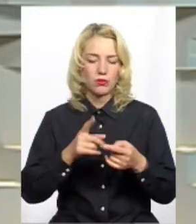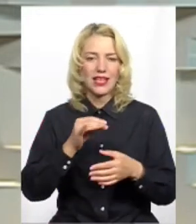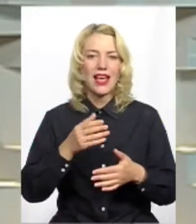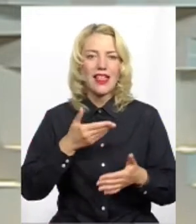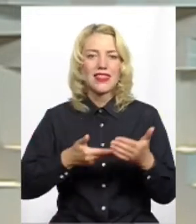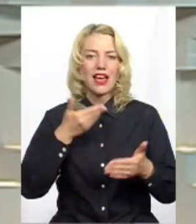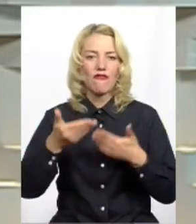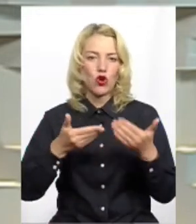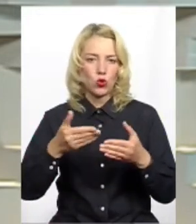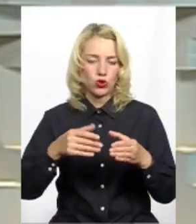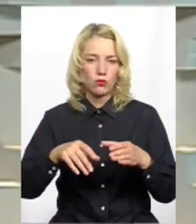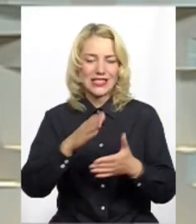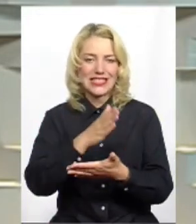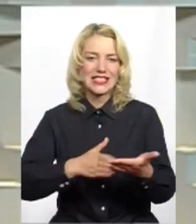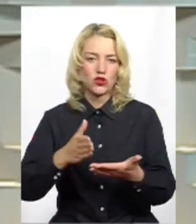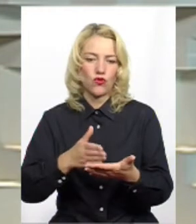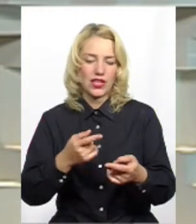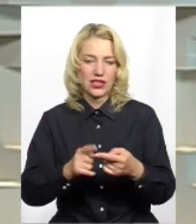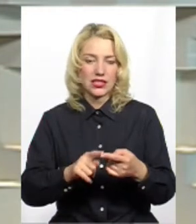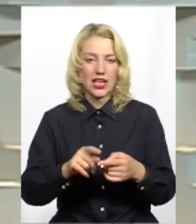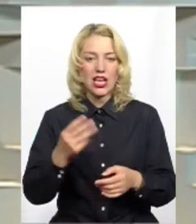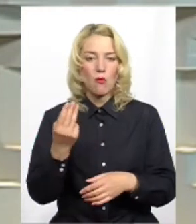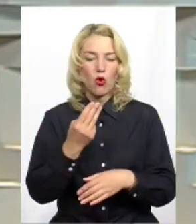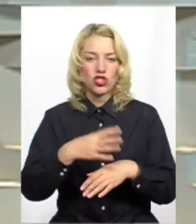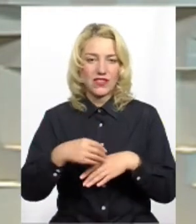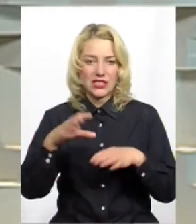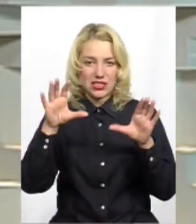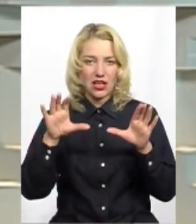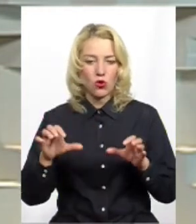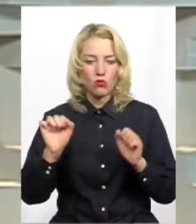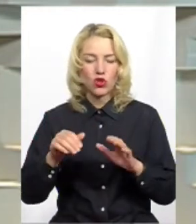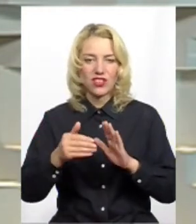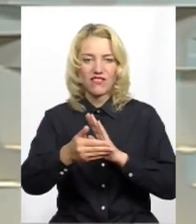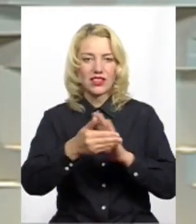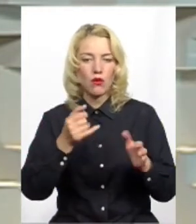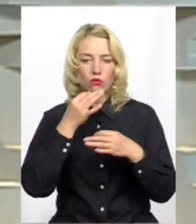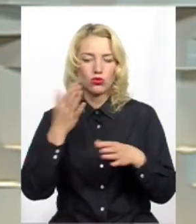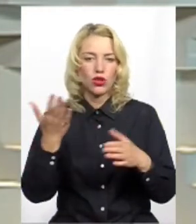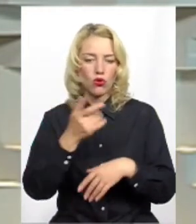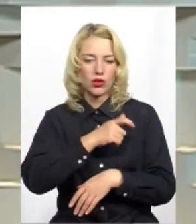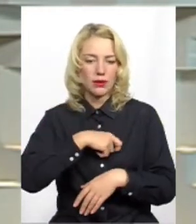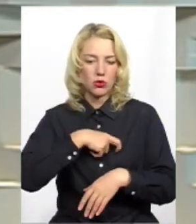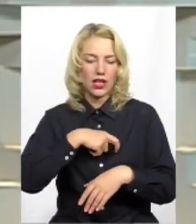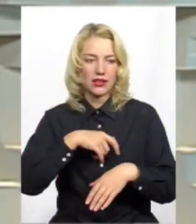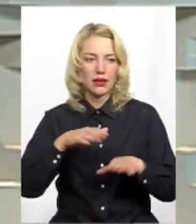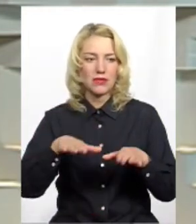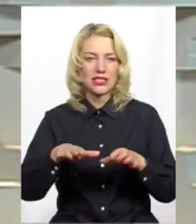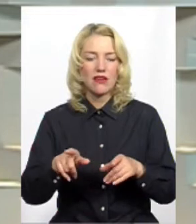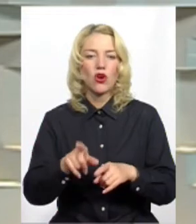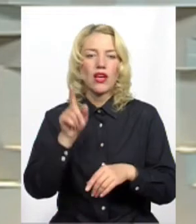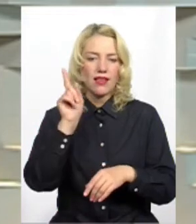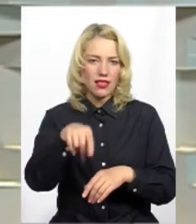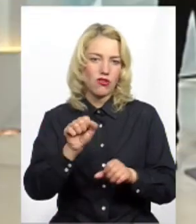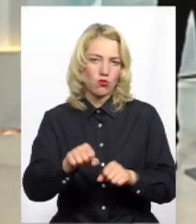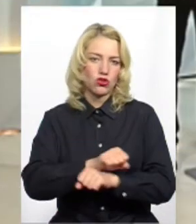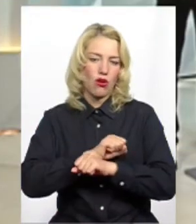цей закон. Також в кантонах Швейцарії можна відкликати будь-якого депутата парламенту місцевого або навіть розпустити